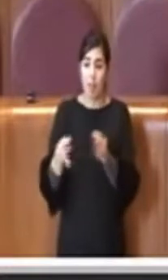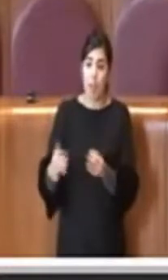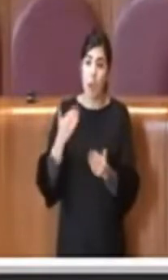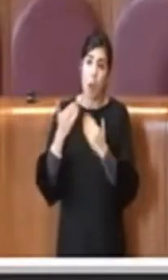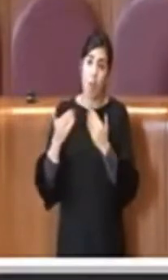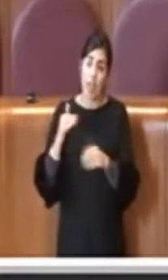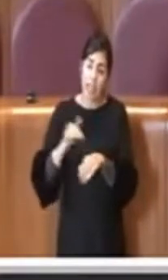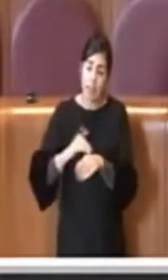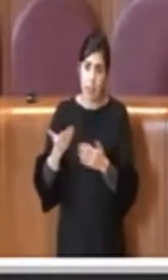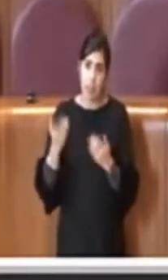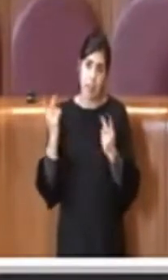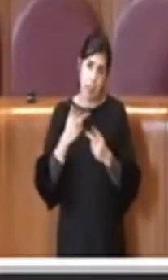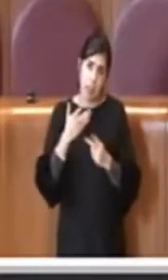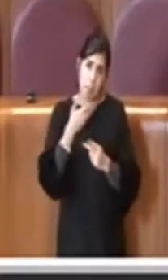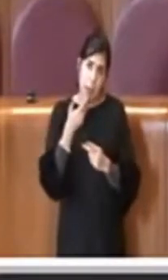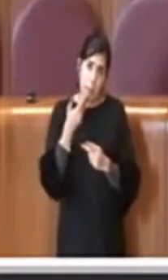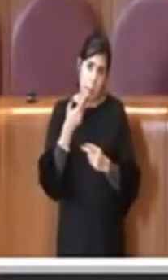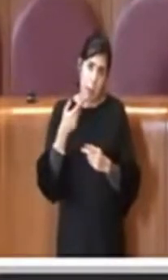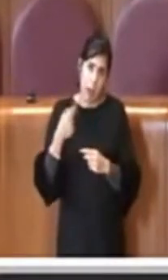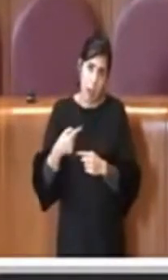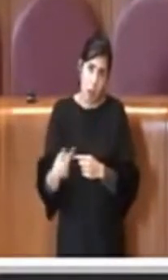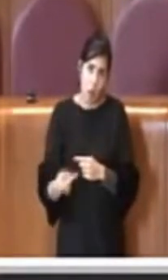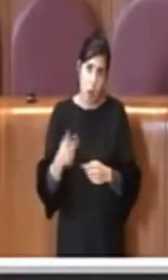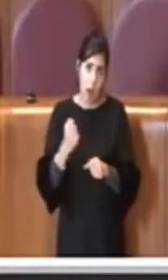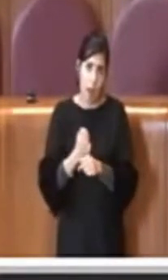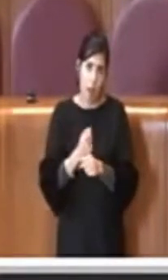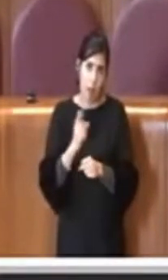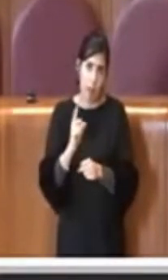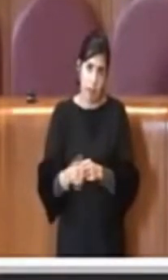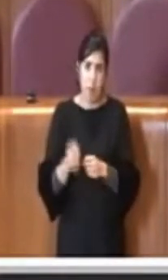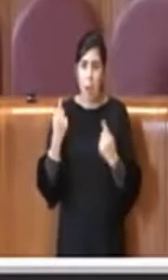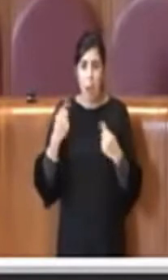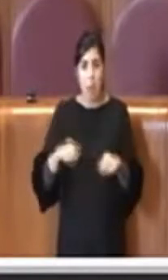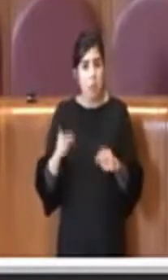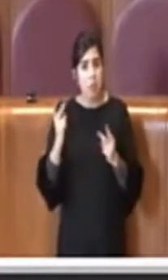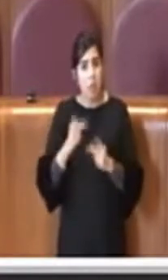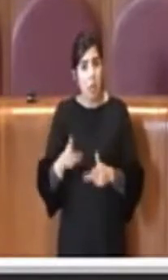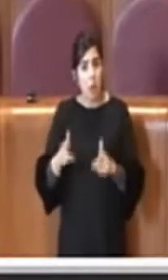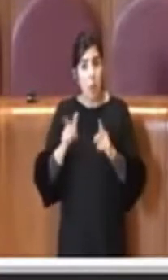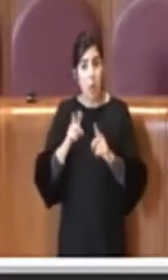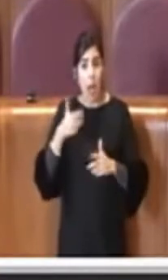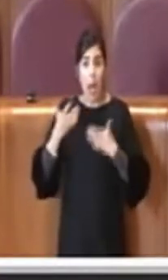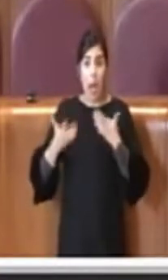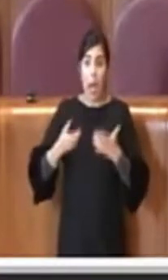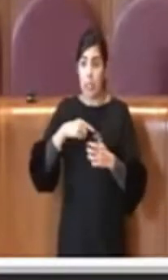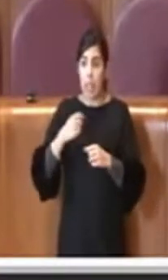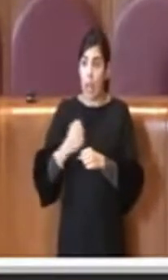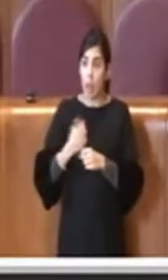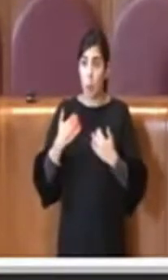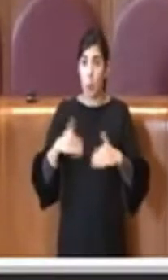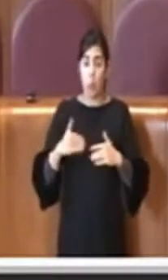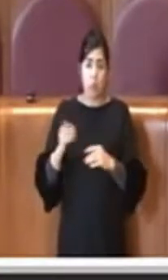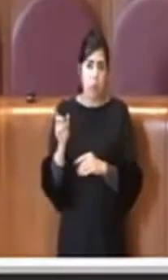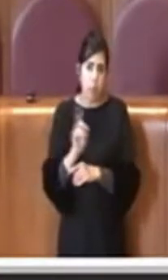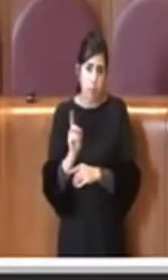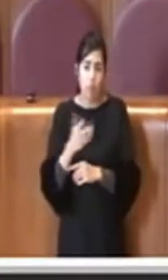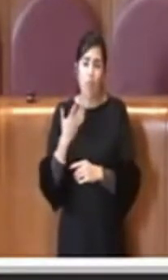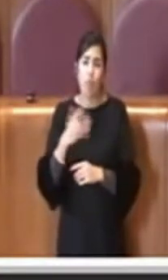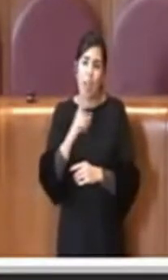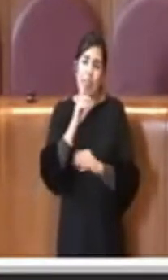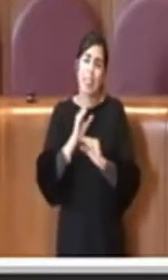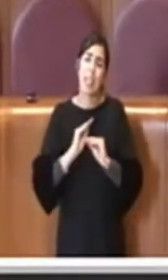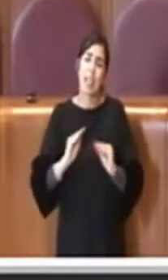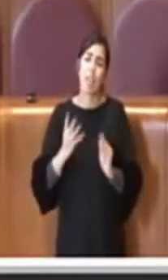Bisogna ancora lavorare molto, ma questo non ci ha mai spaventato, è quello che abbiamo fatto silenziosamente in quattro anni,